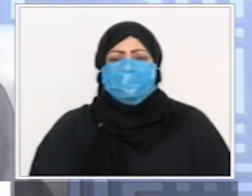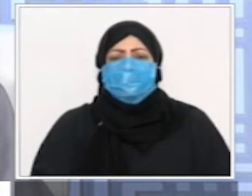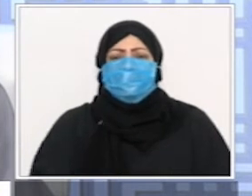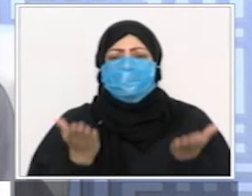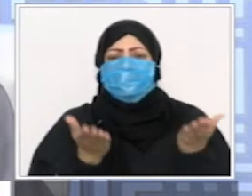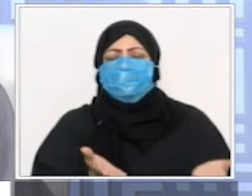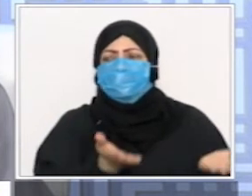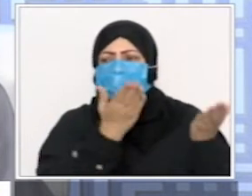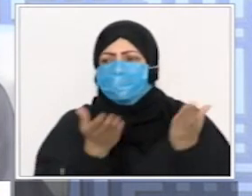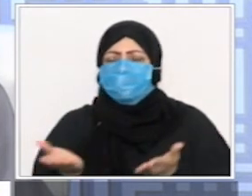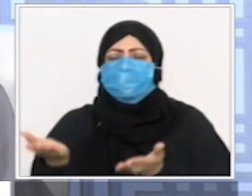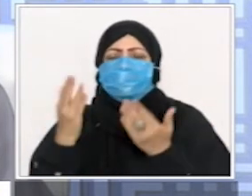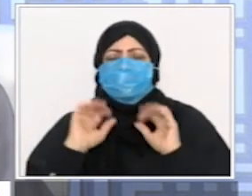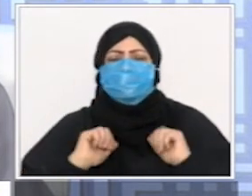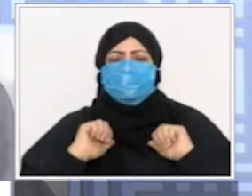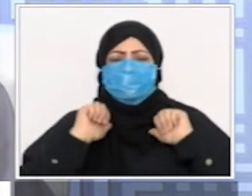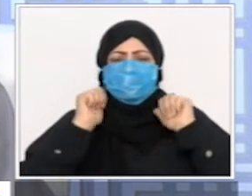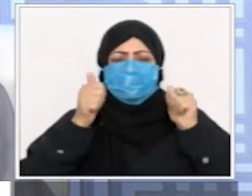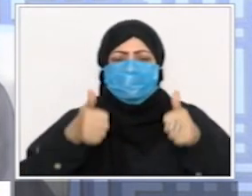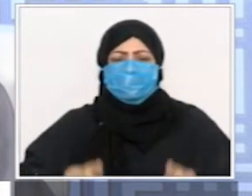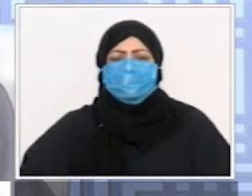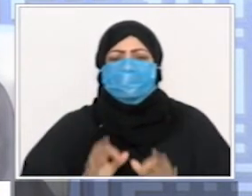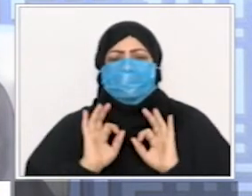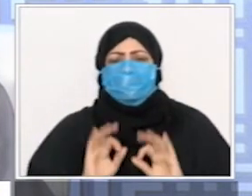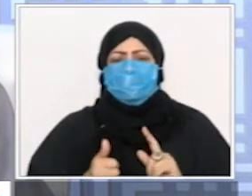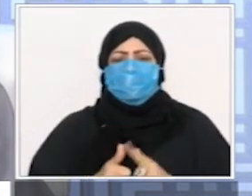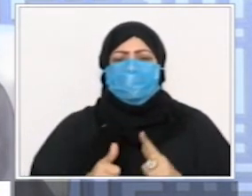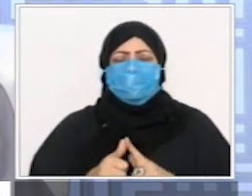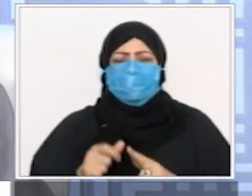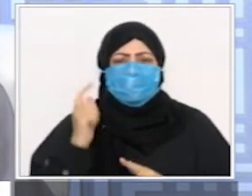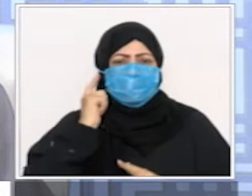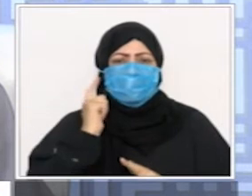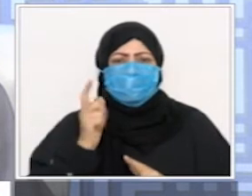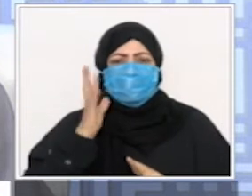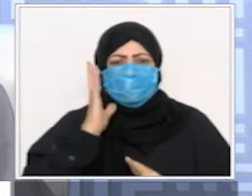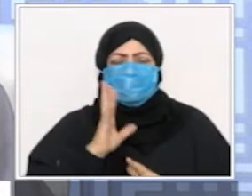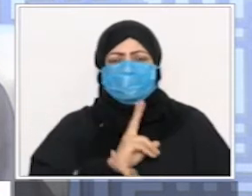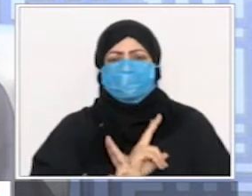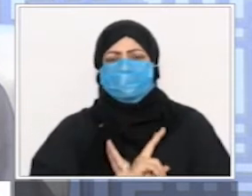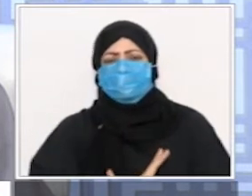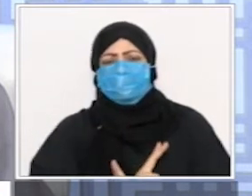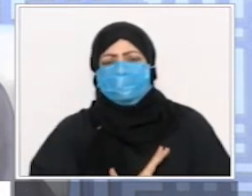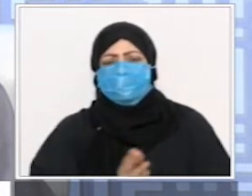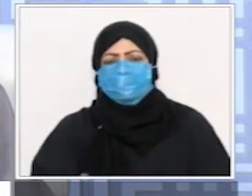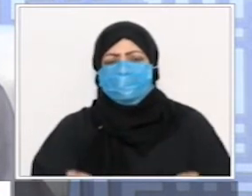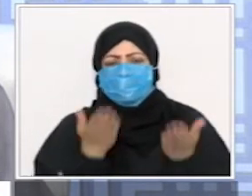لصلاة الفجر وللإمساكي ويستعدوا للسحور